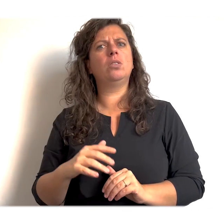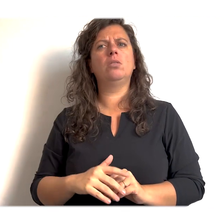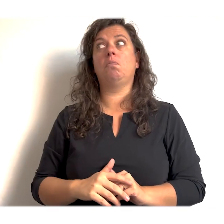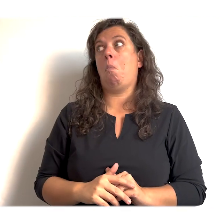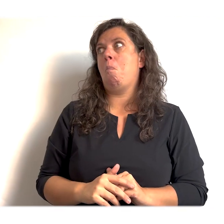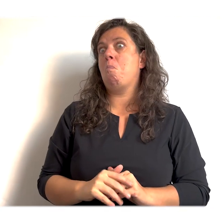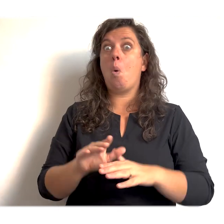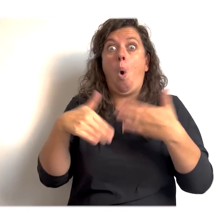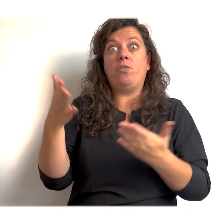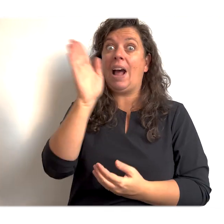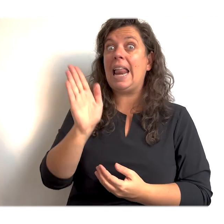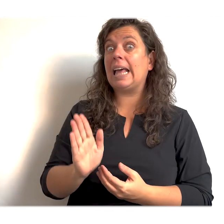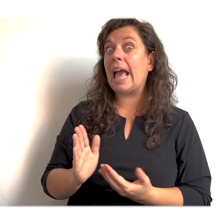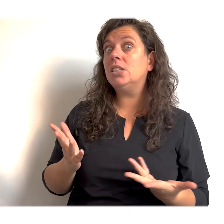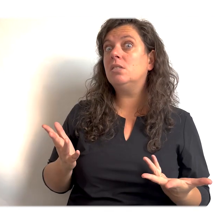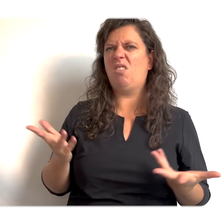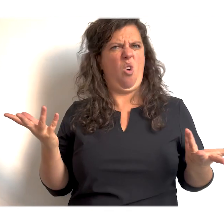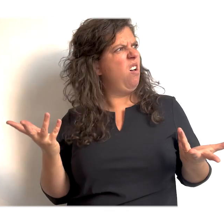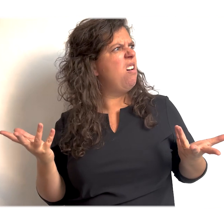misschien wel de Heilige Geest. He?